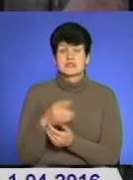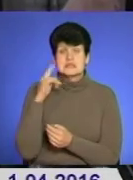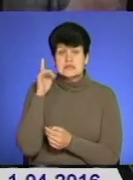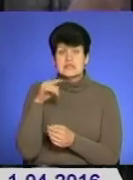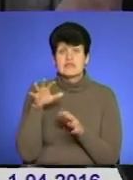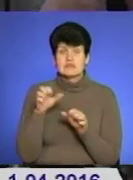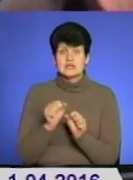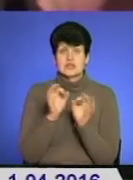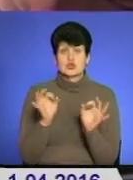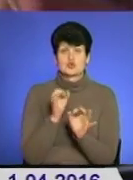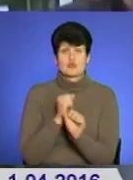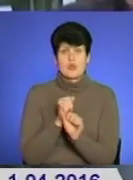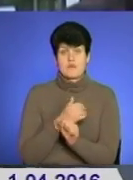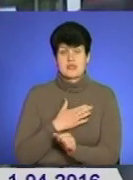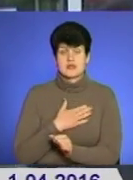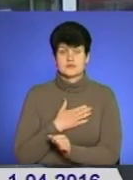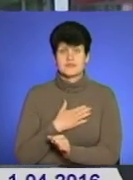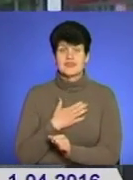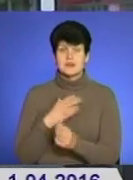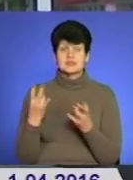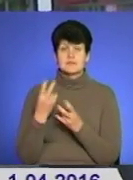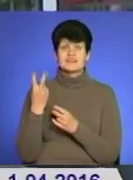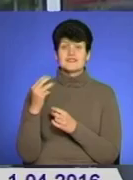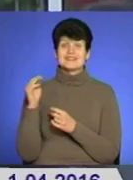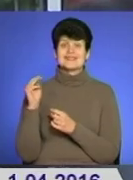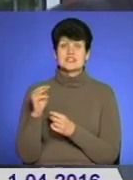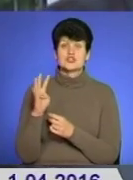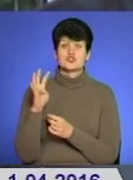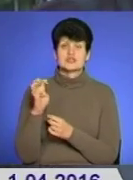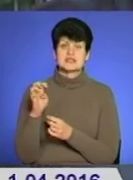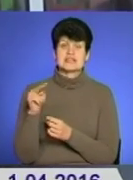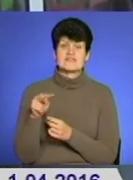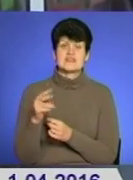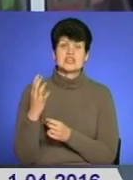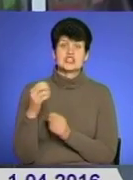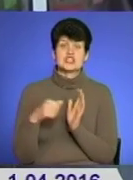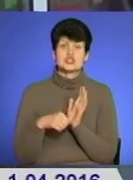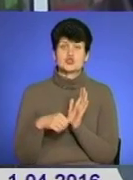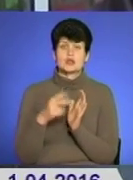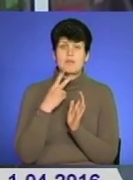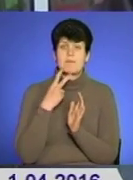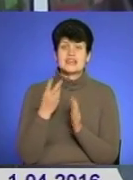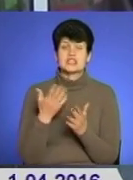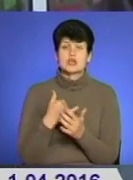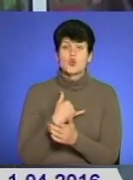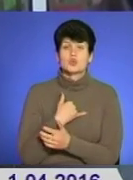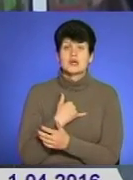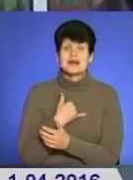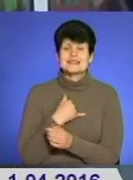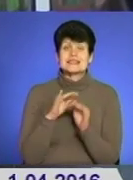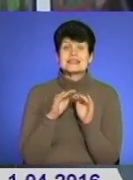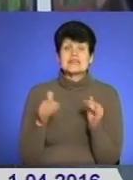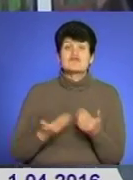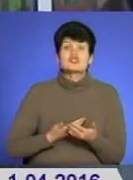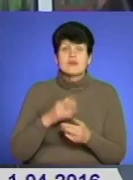влада нічого не робить наша. То нам треба десь 2400-2600. Бачите, який в нас цей рівень